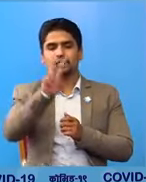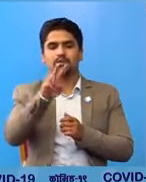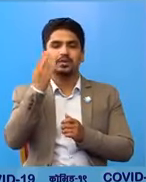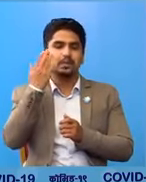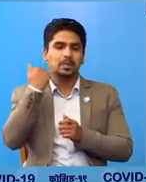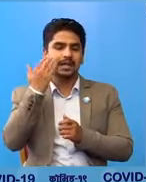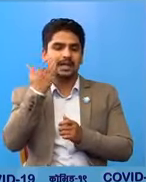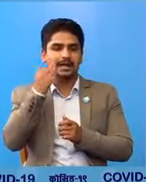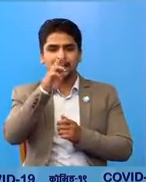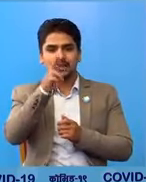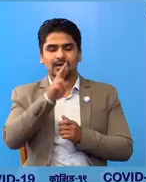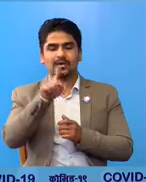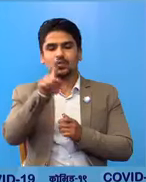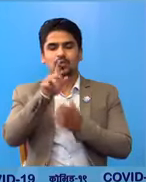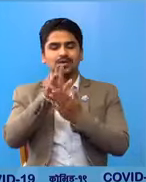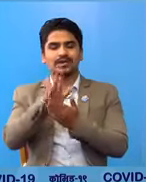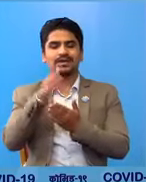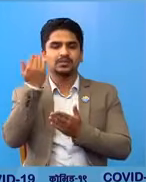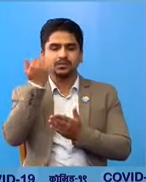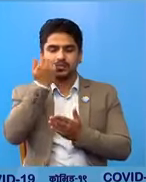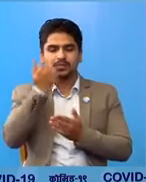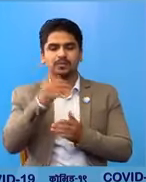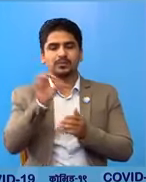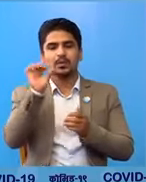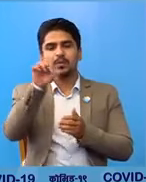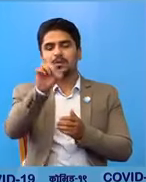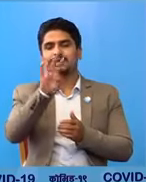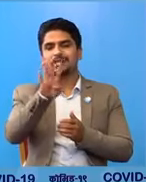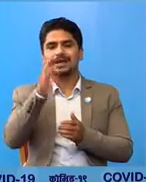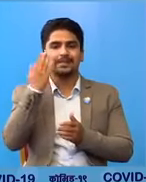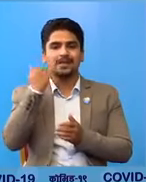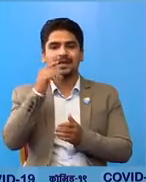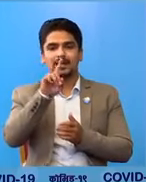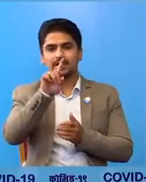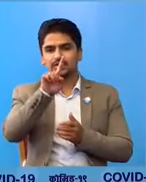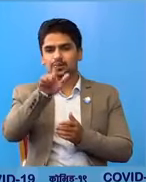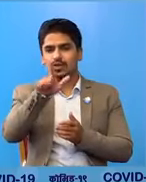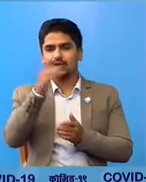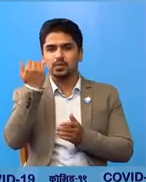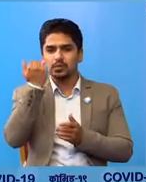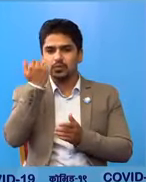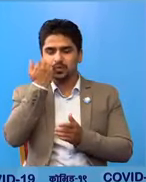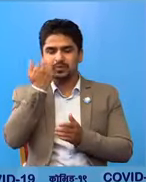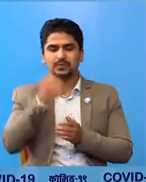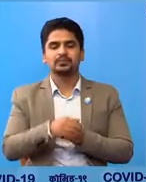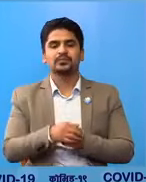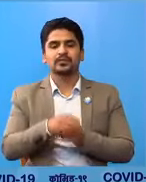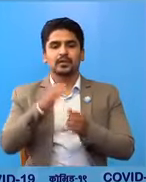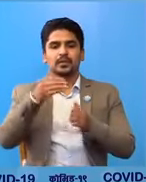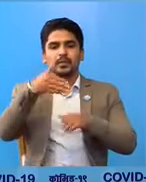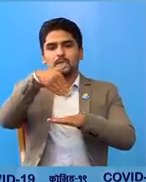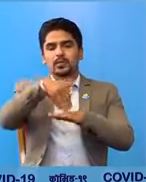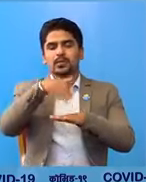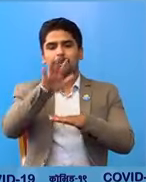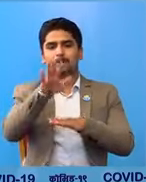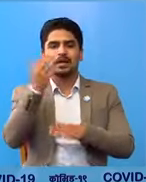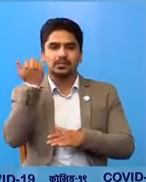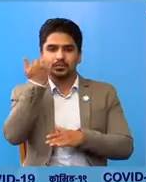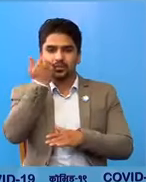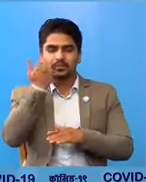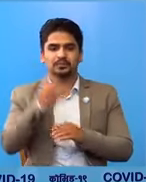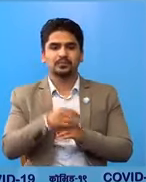महिलार उन्नाइस पुरुष, पर्वत का चार महिलार सत्र पुरुष, पिवठान का पाज पुरुष,